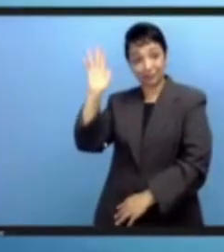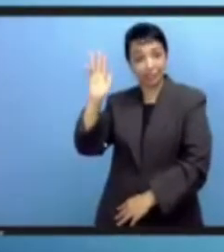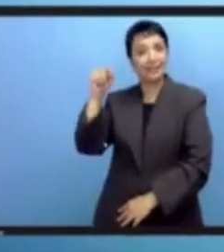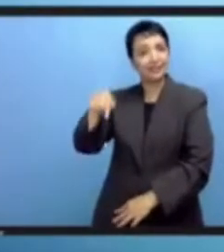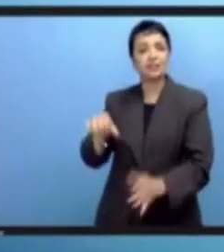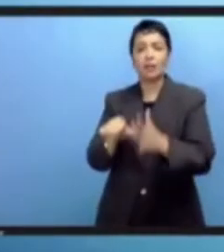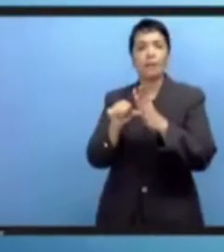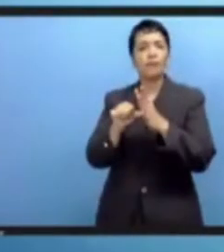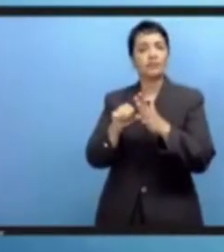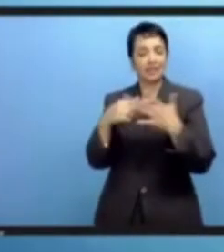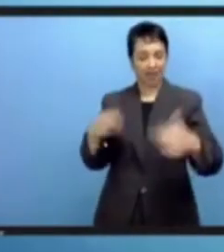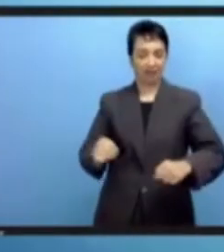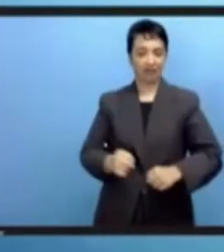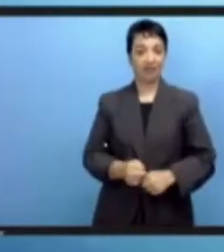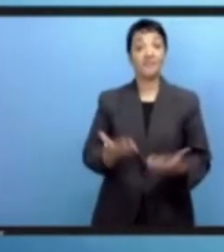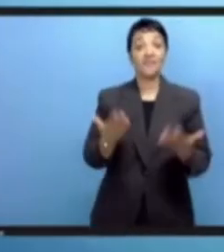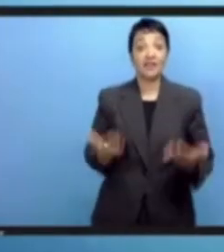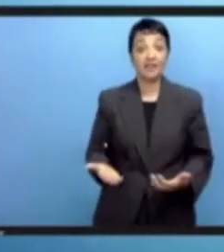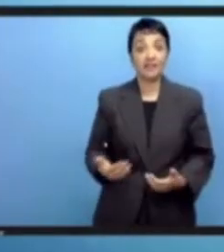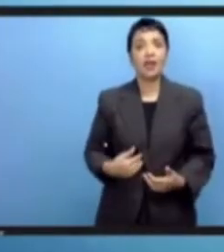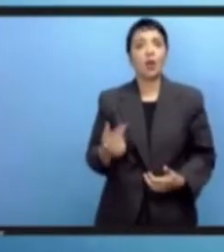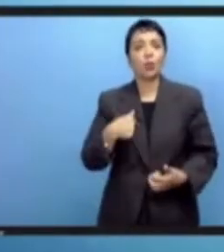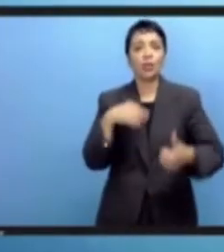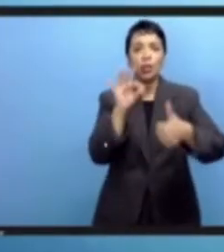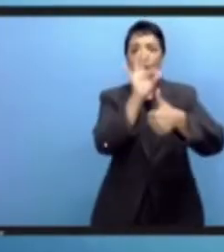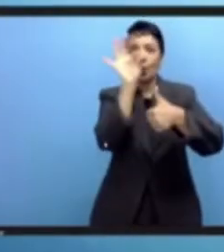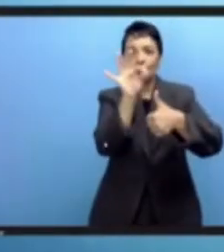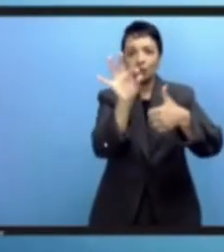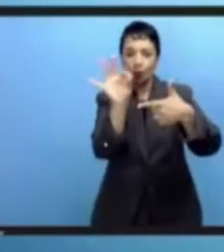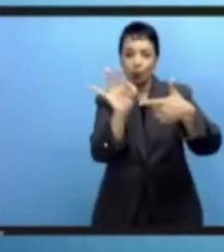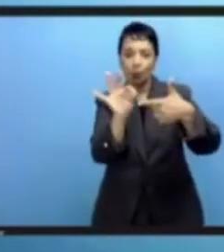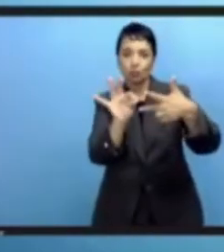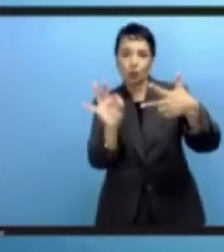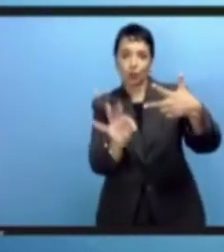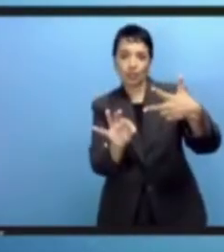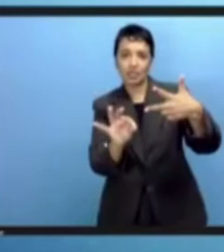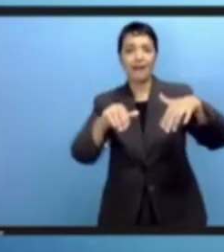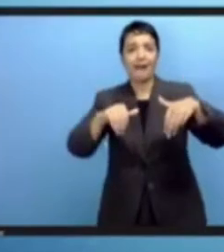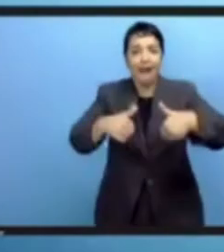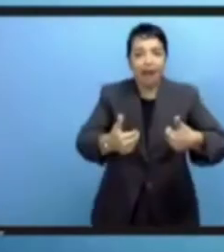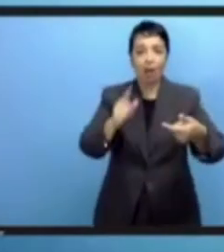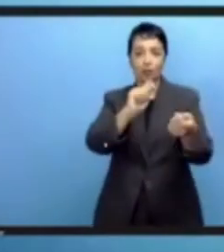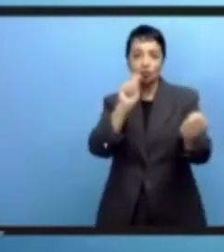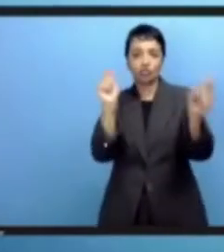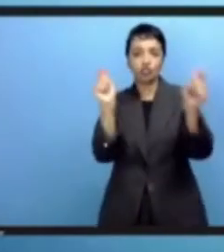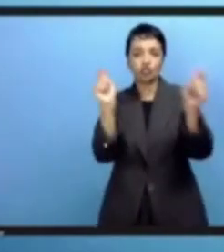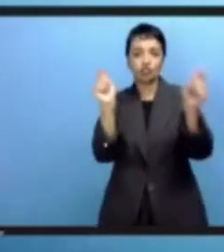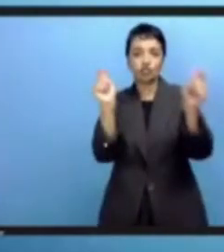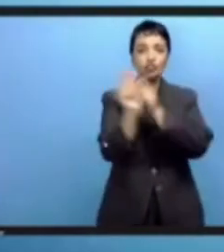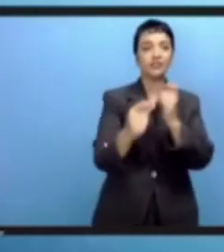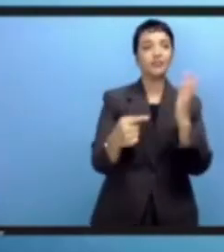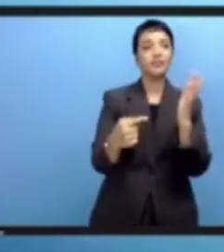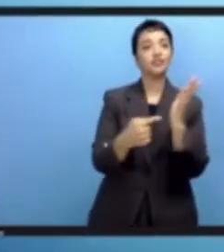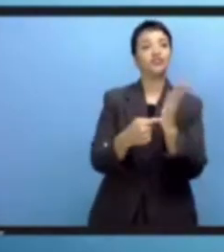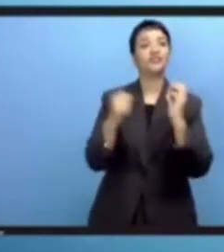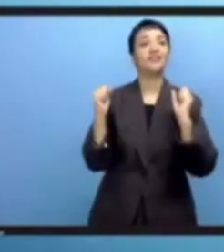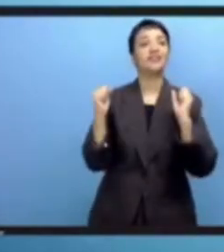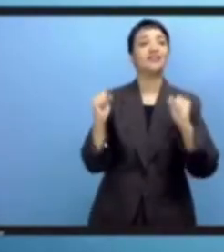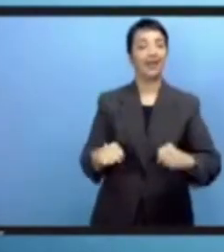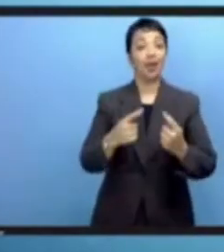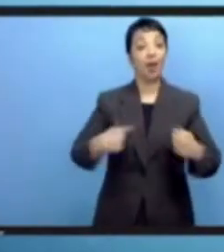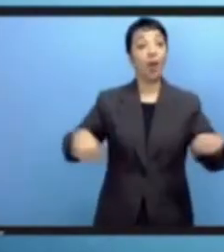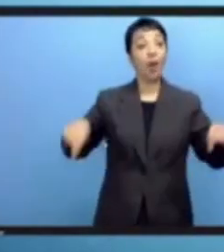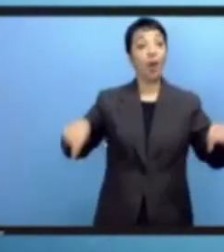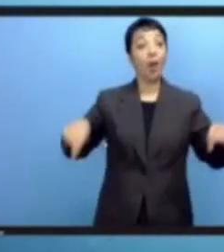الافتتاحي هناك ثلاثة أسئلة محورية في هذه الرحلة من أجل التحول الرقمي ويتعين